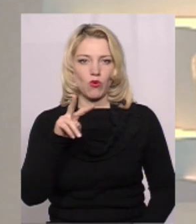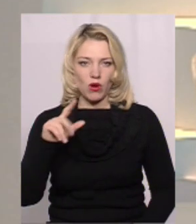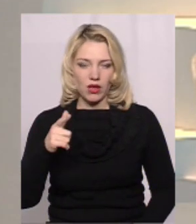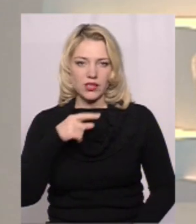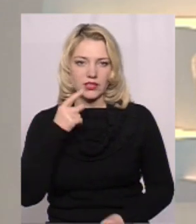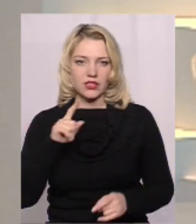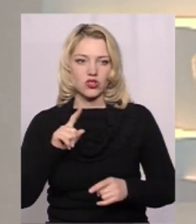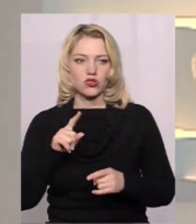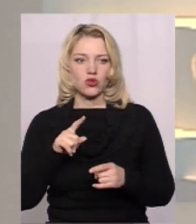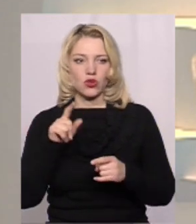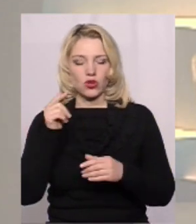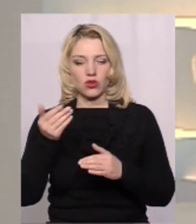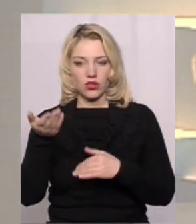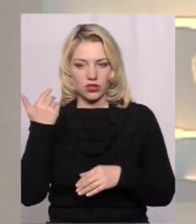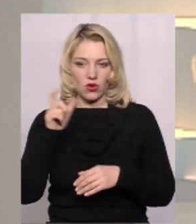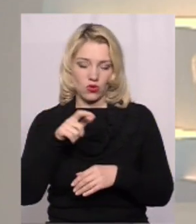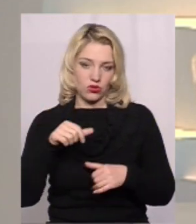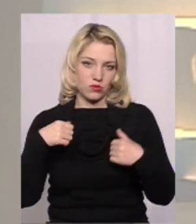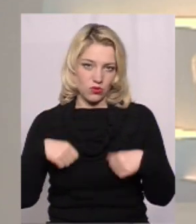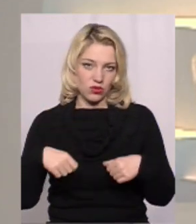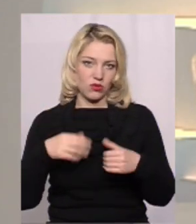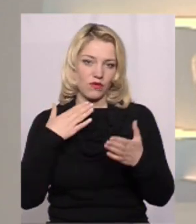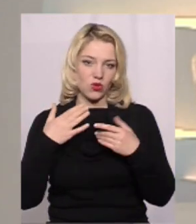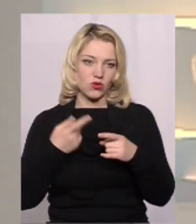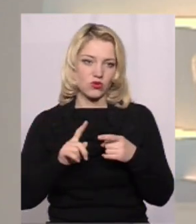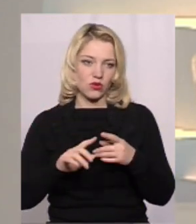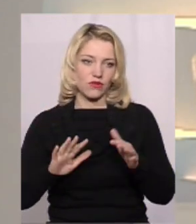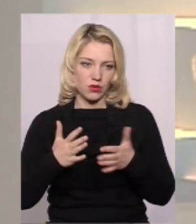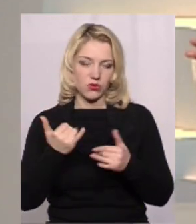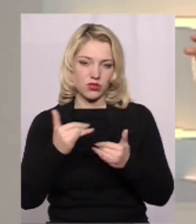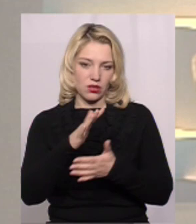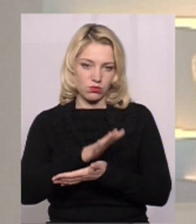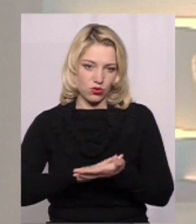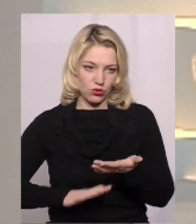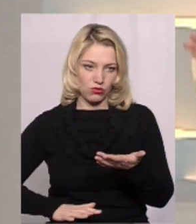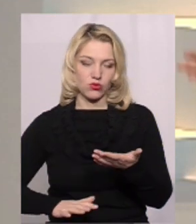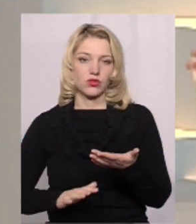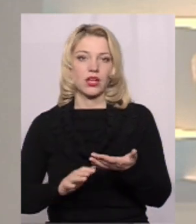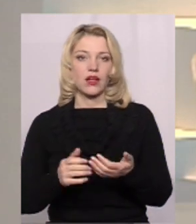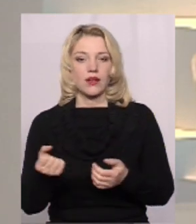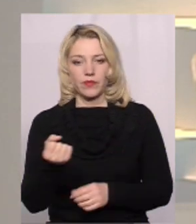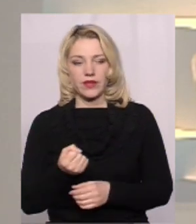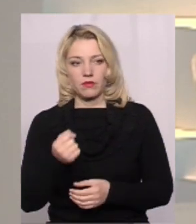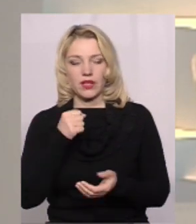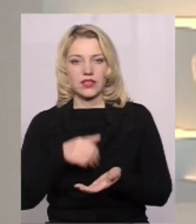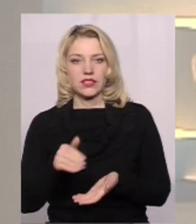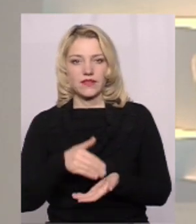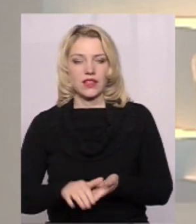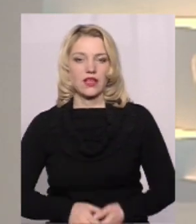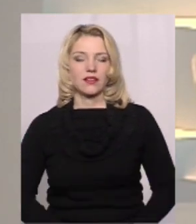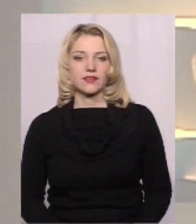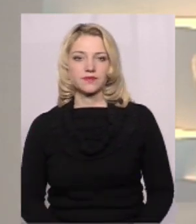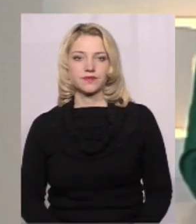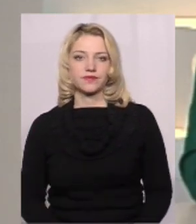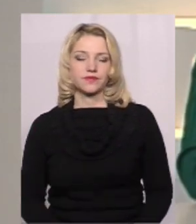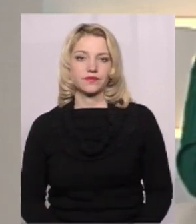тоді люди спокійно поставилися до цього випадку І зараз продовжують тримати свиней Давайте послухаємо